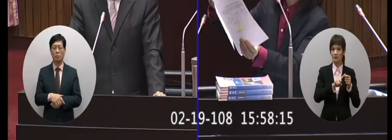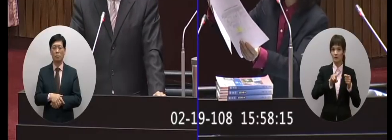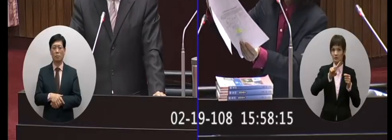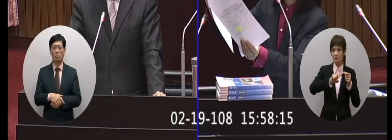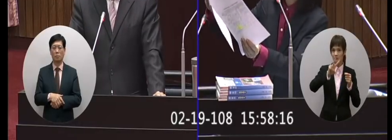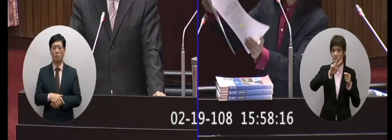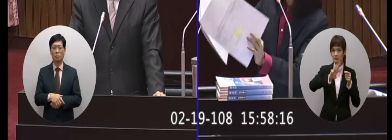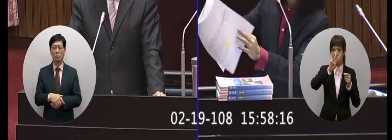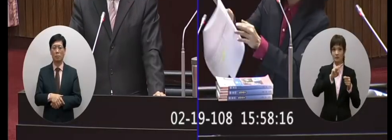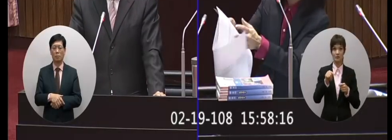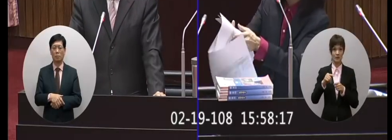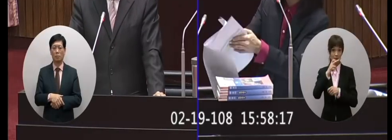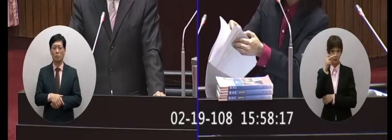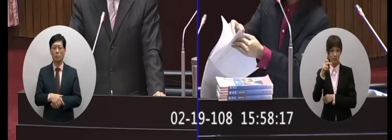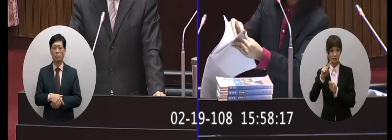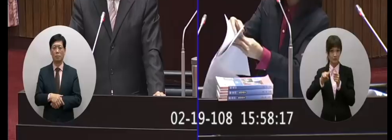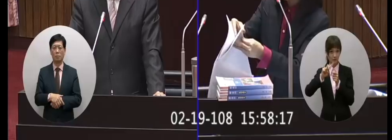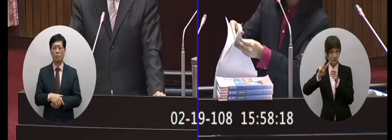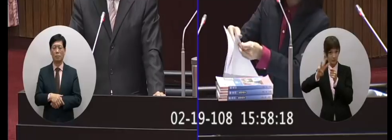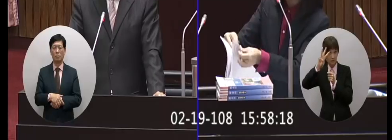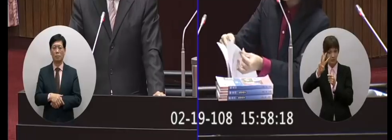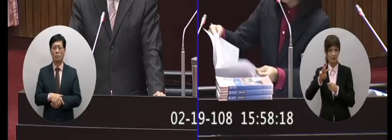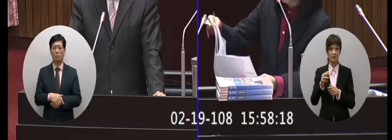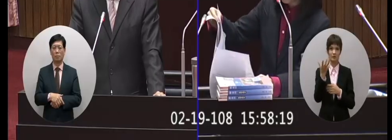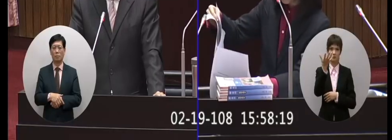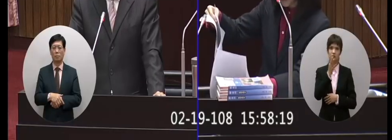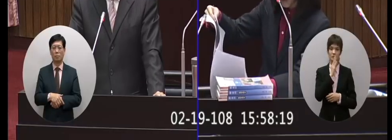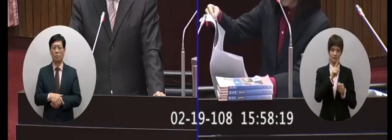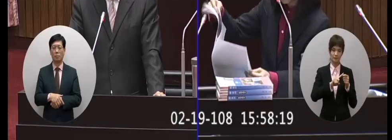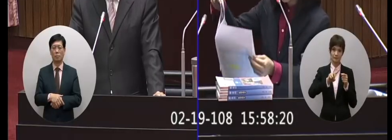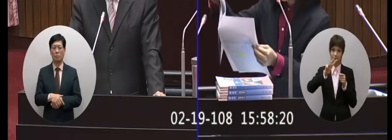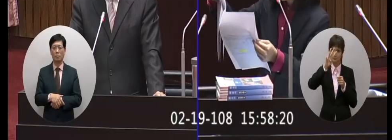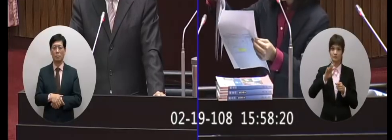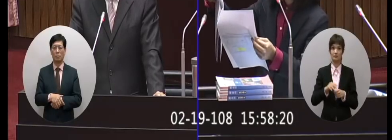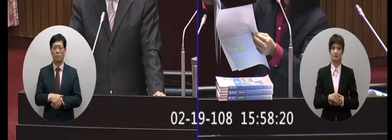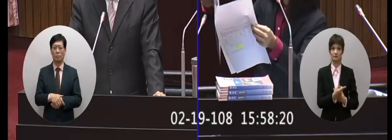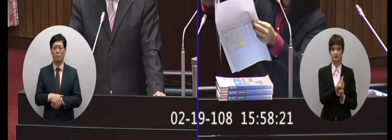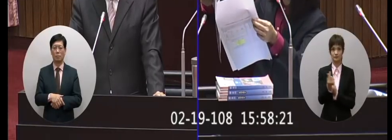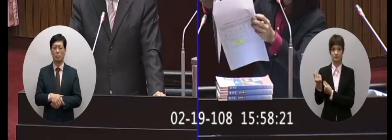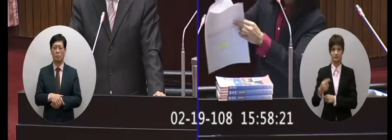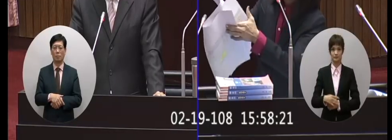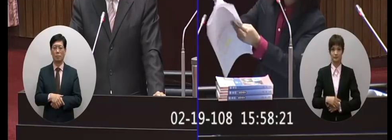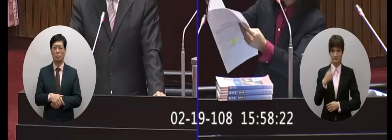三英語文高一到高三好很多都高一到高三再來欸